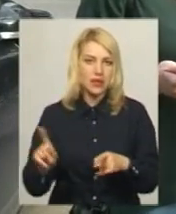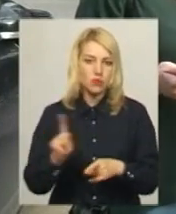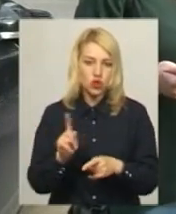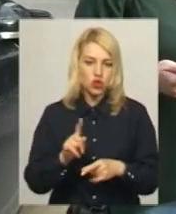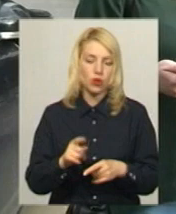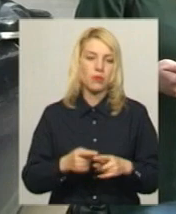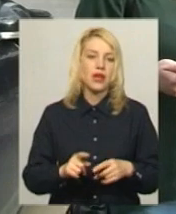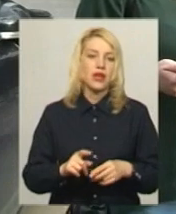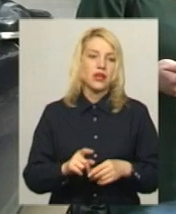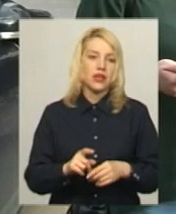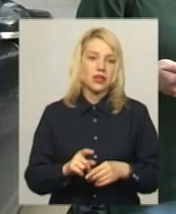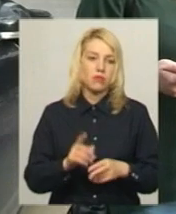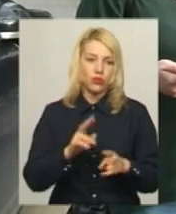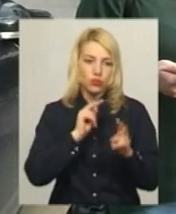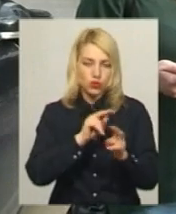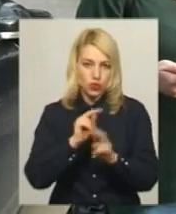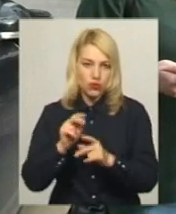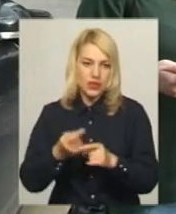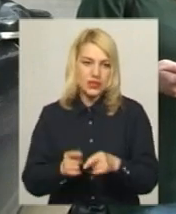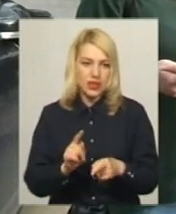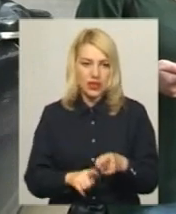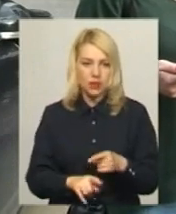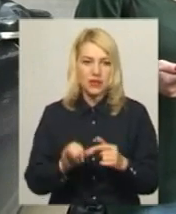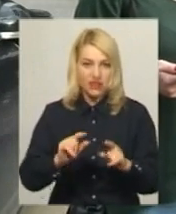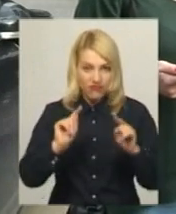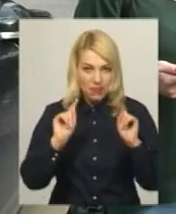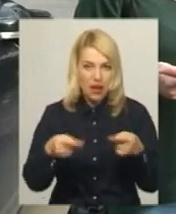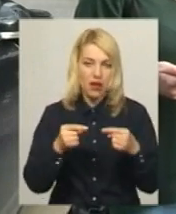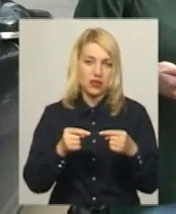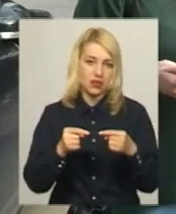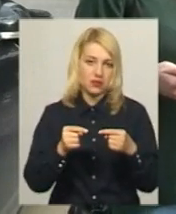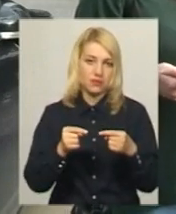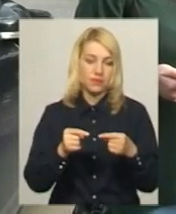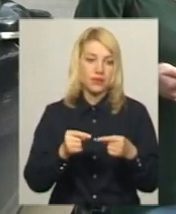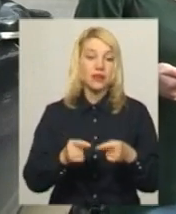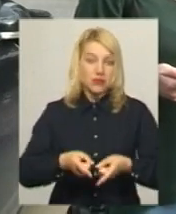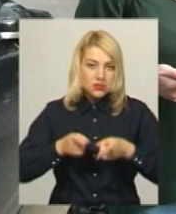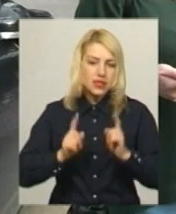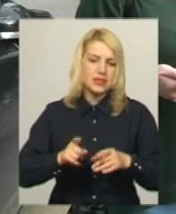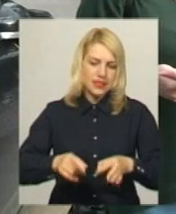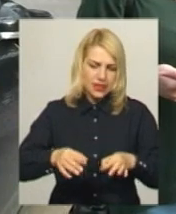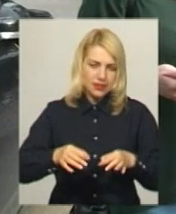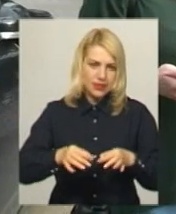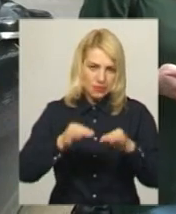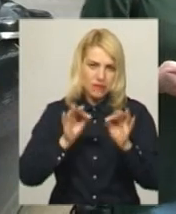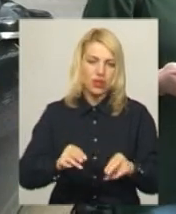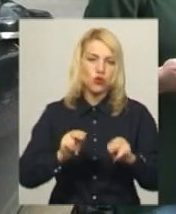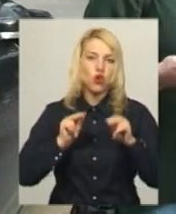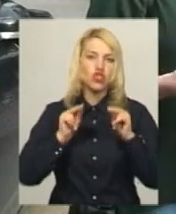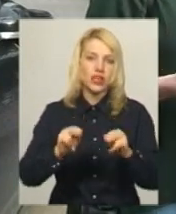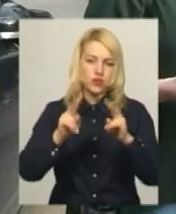повноваження, так, будемо слідкувати за тим і вимагати дійсно справедливого, чесного розслідування.